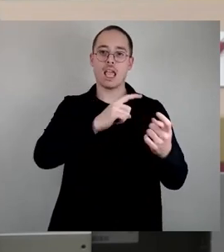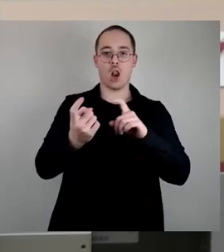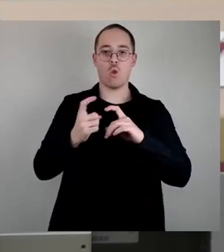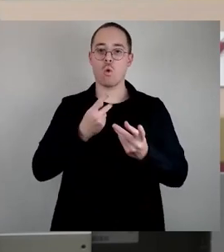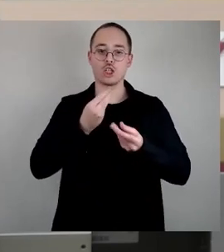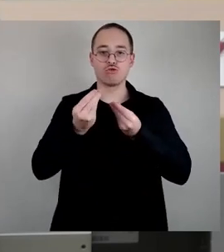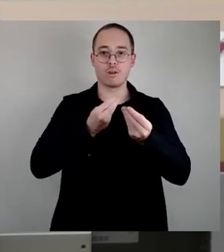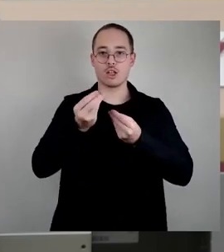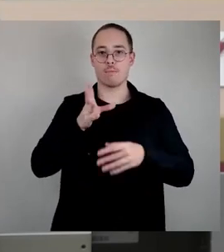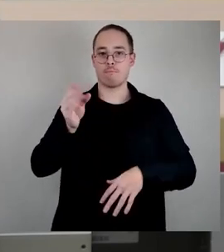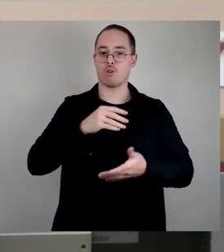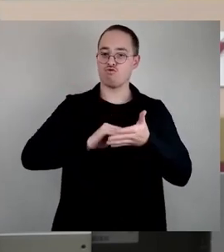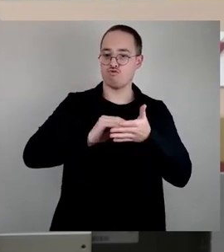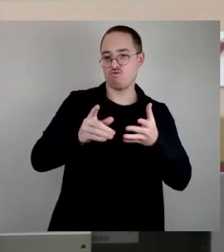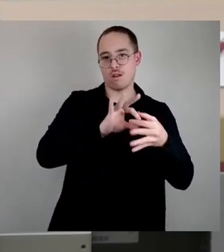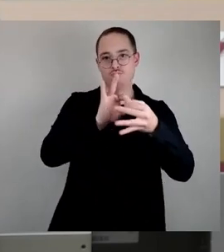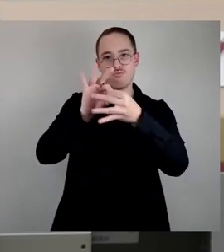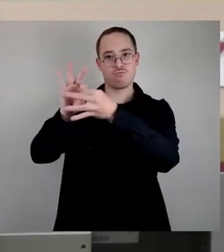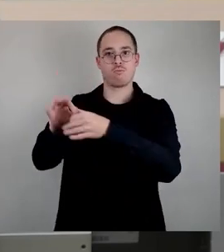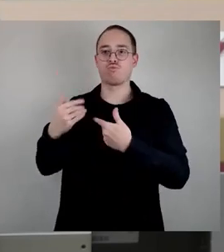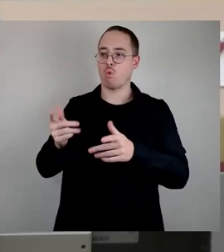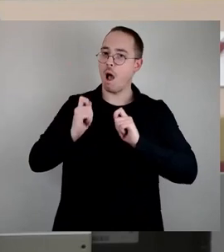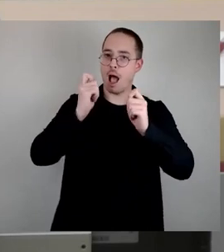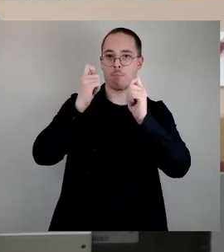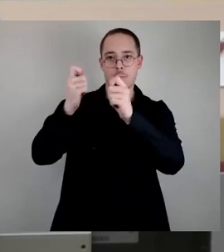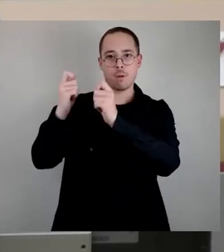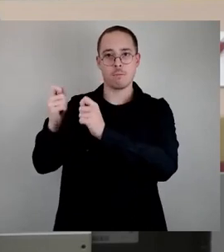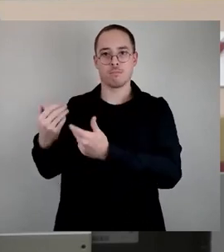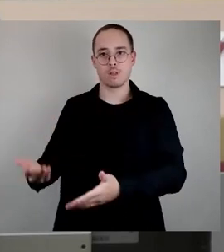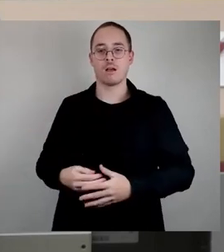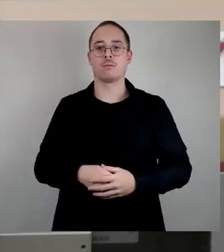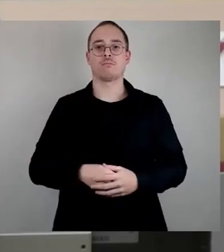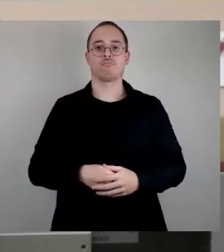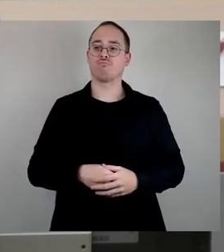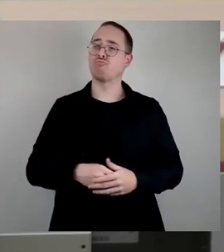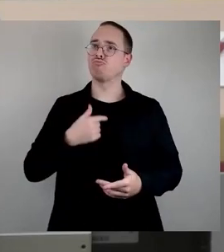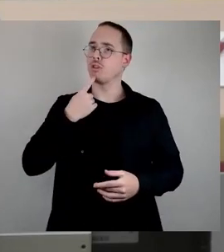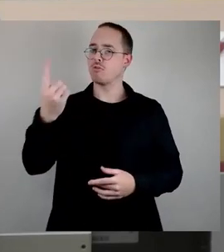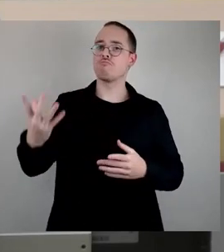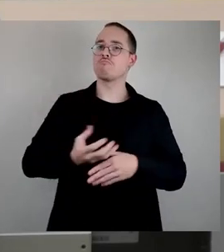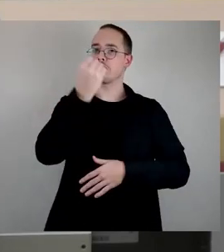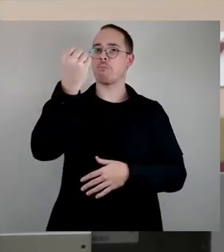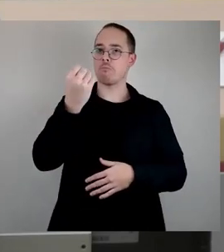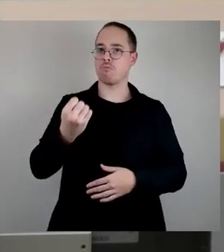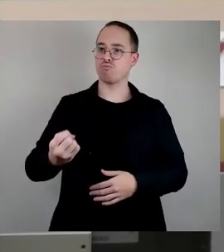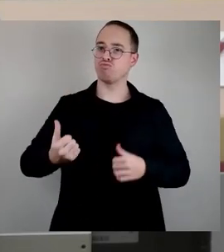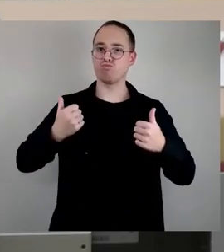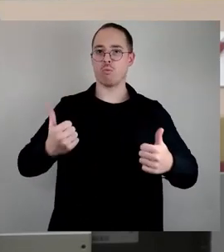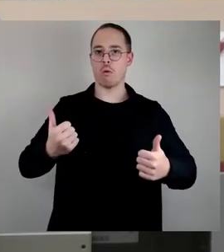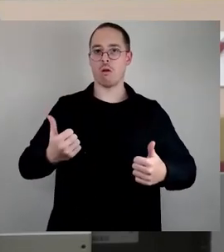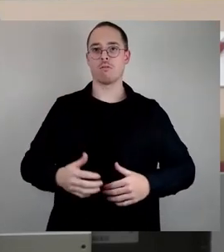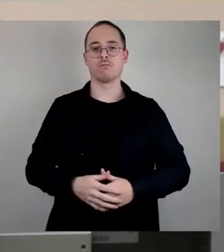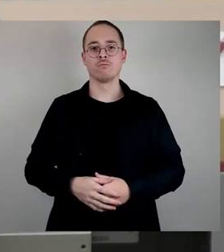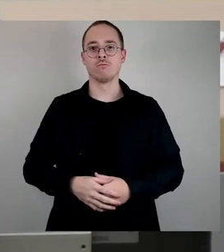angeboten. Und ich glaube, ein Ausdruck dessen ist, dass das gelungen, durchaus gelungen ist, ist das